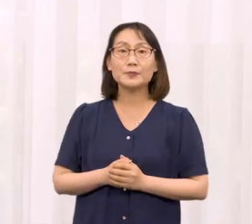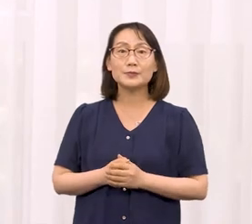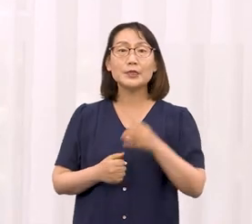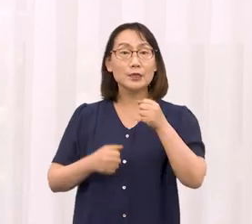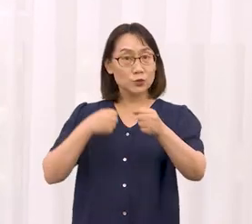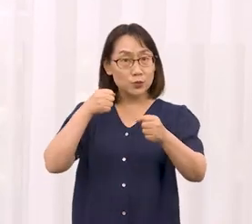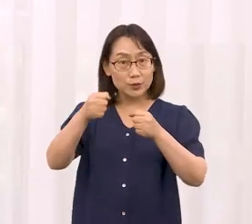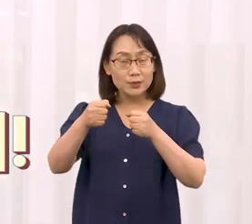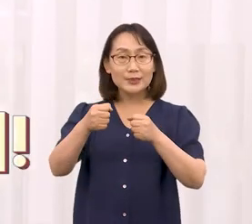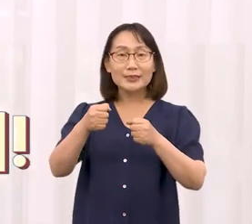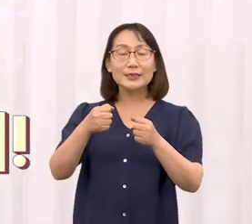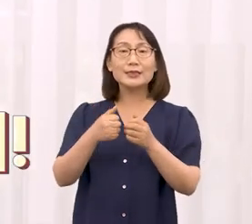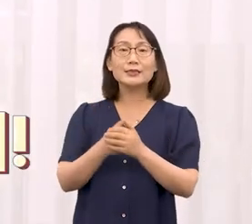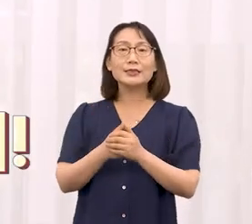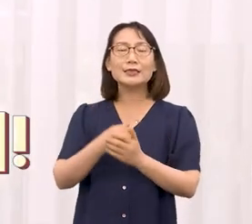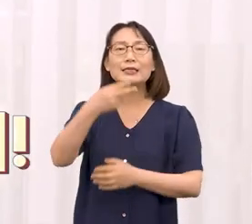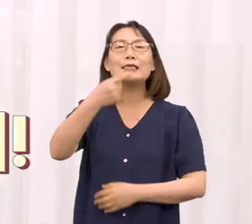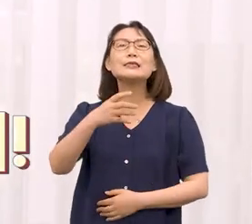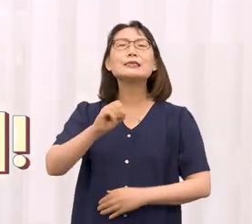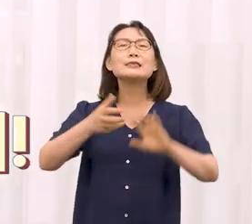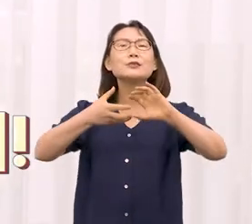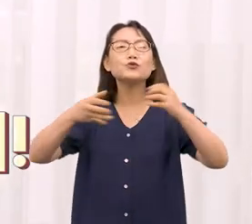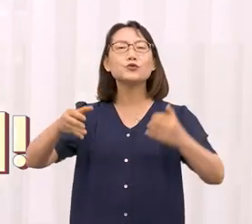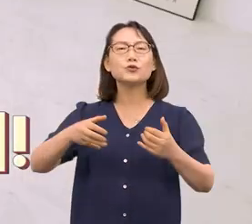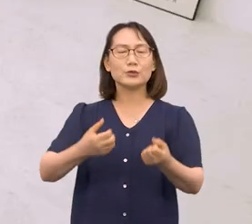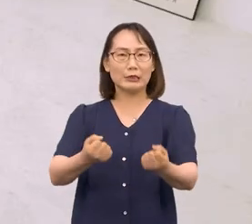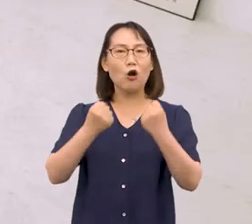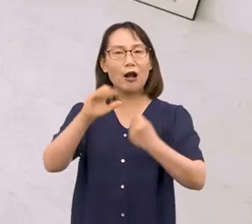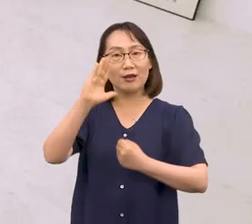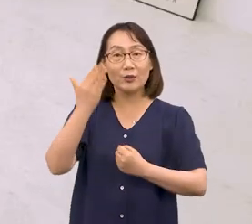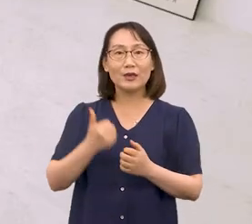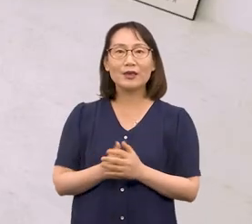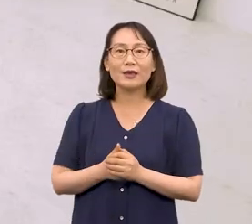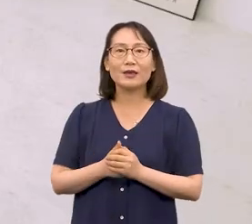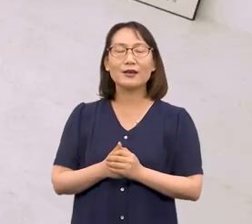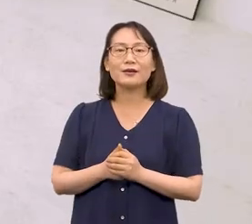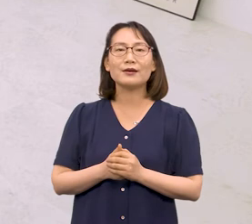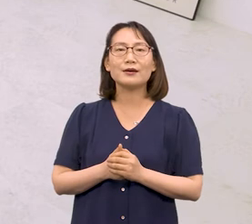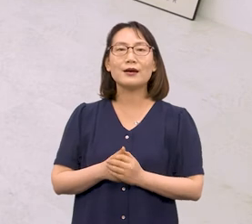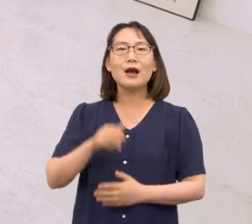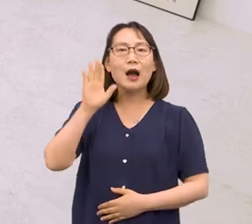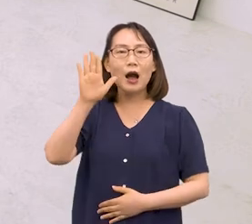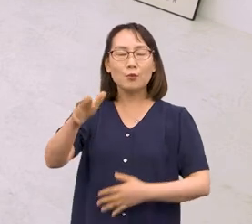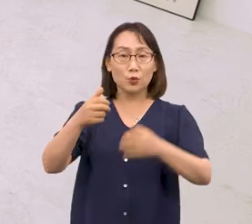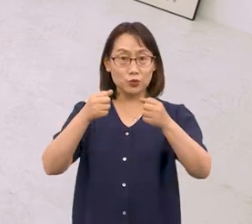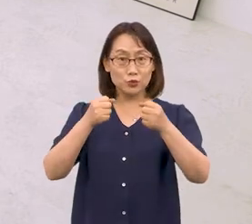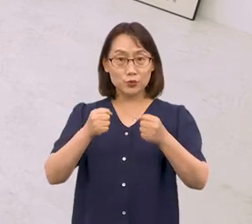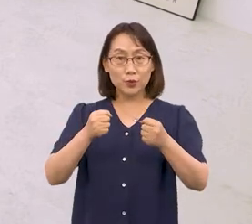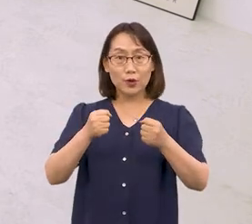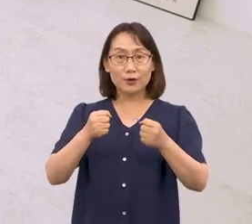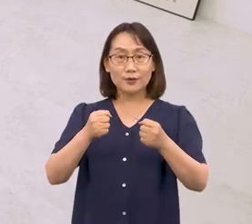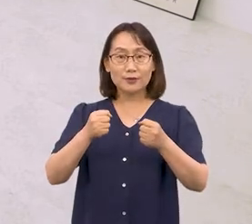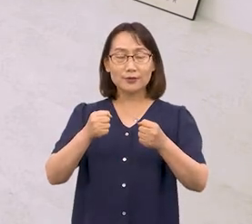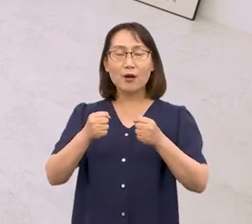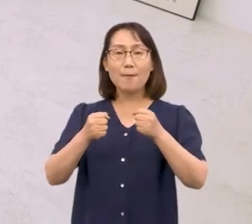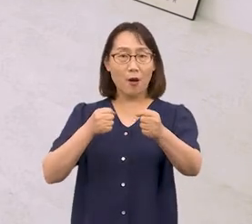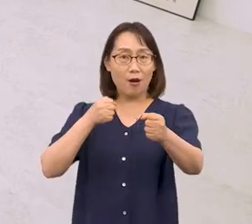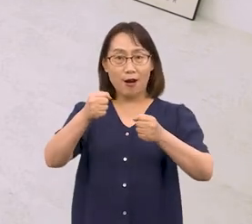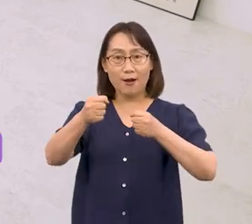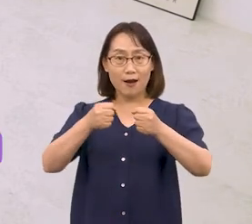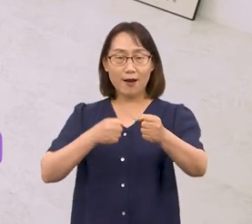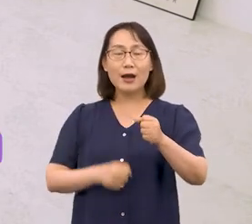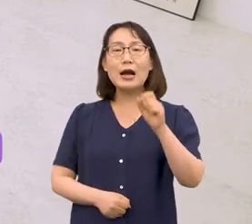주먹치기 동작은 등 근육 강화되는 동작으로 앞으로 주먹을 두 개 쥔 상태에서 번갈아서